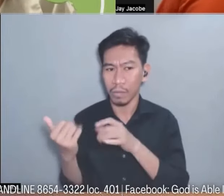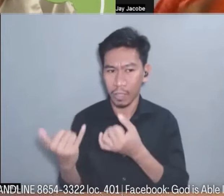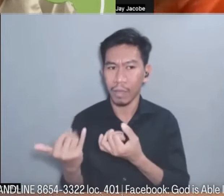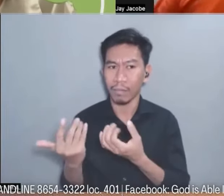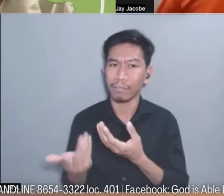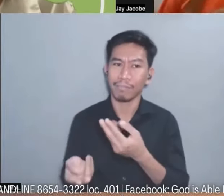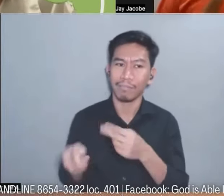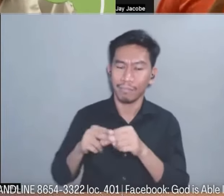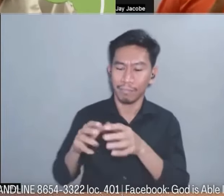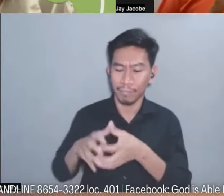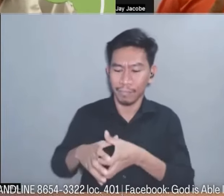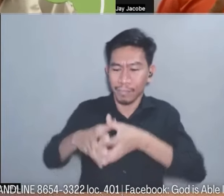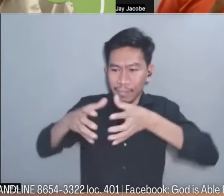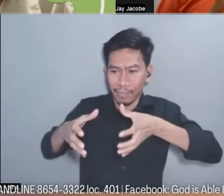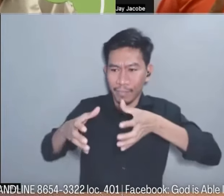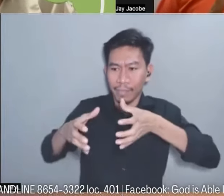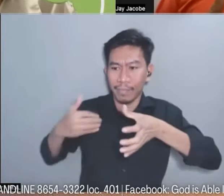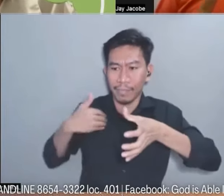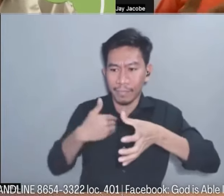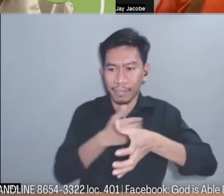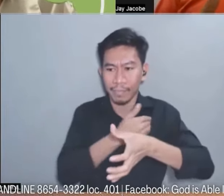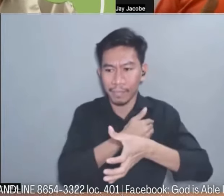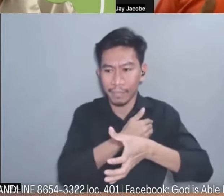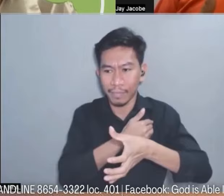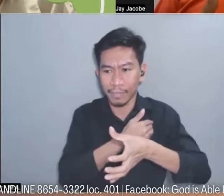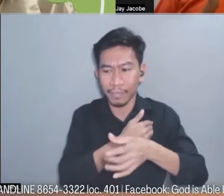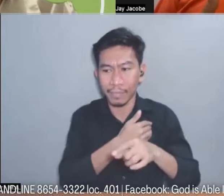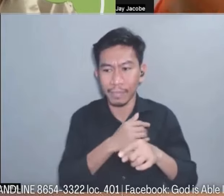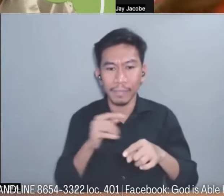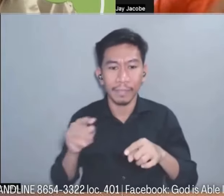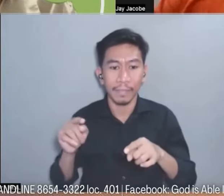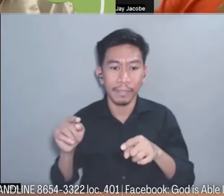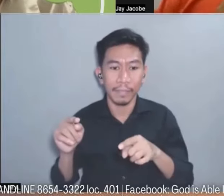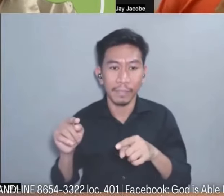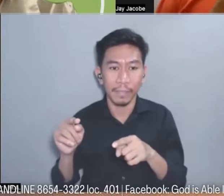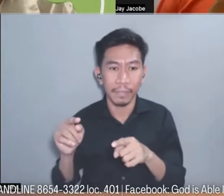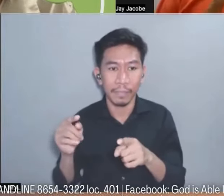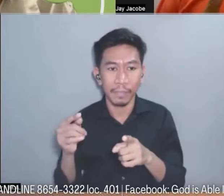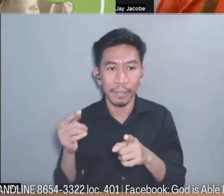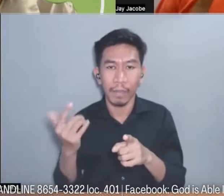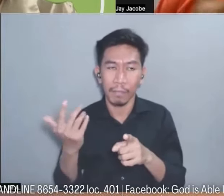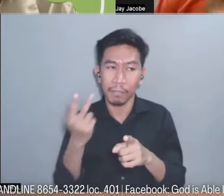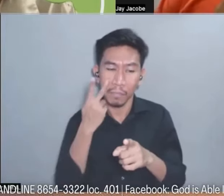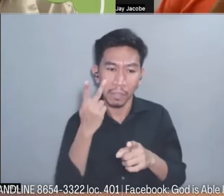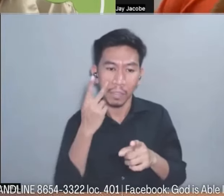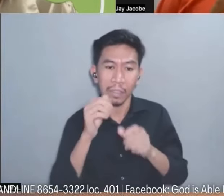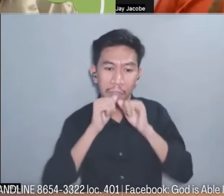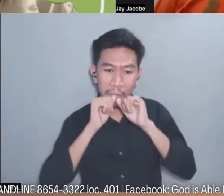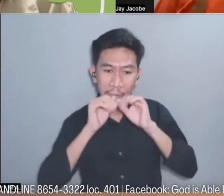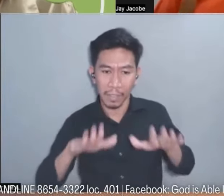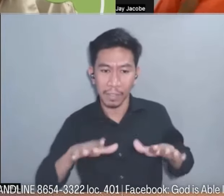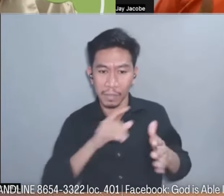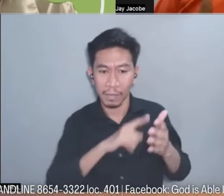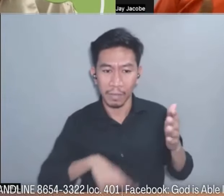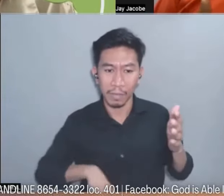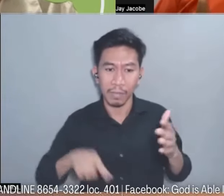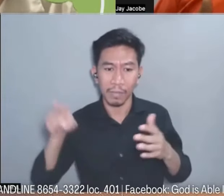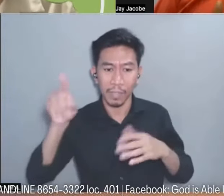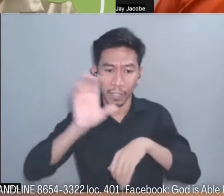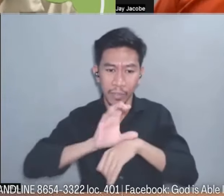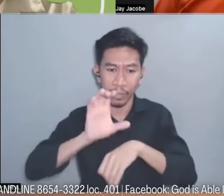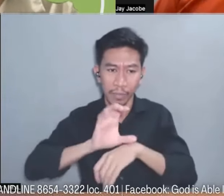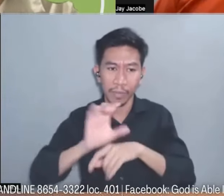at nakikita po yung blessing ng Lord sa Sagnet even sa church sa main ako po ay nagagamit bilang administrative